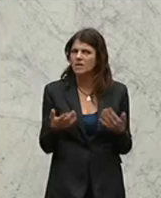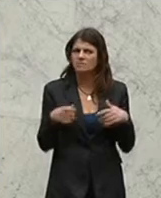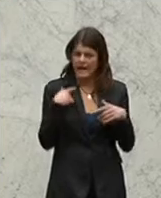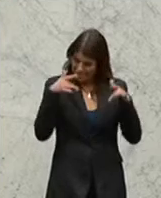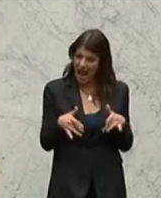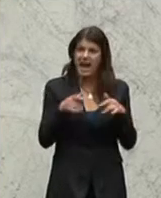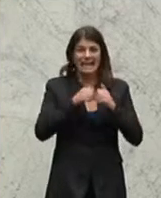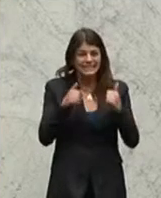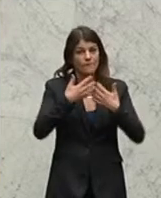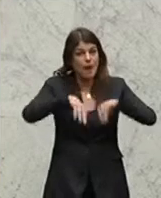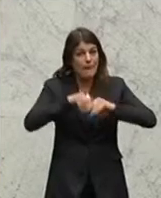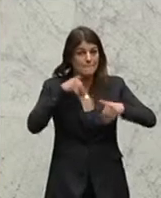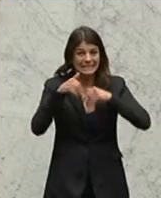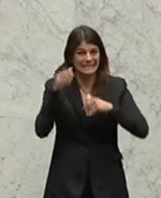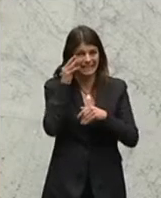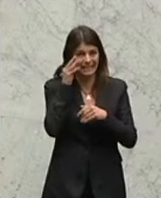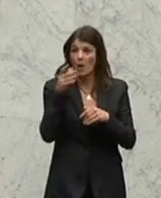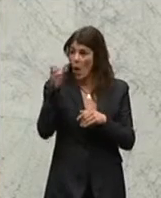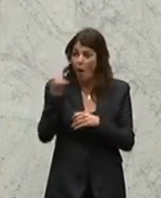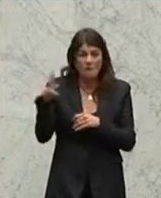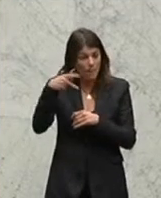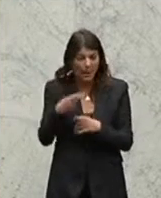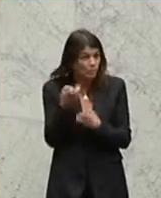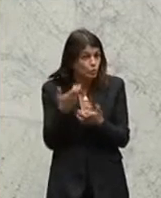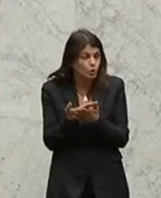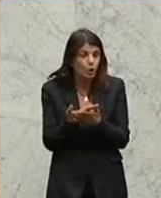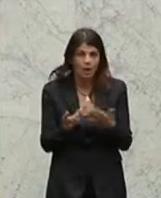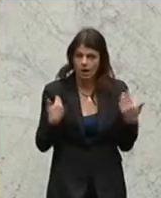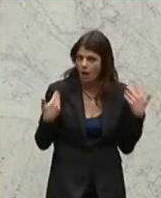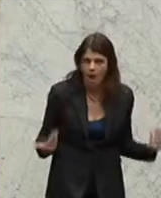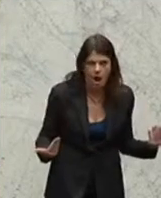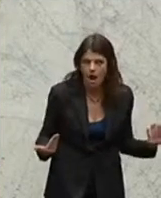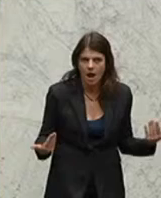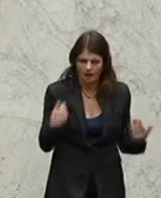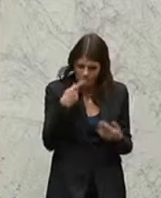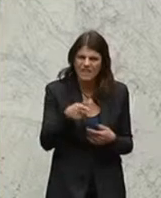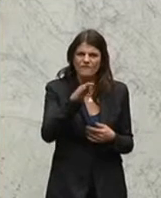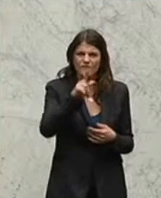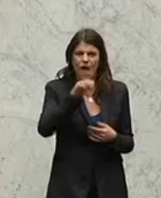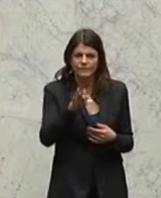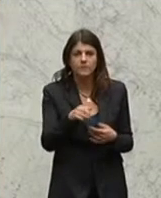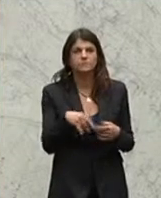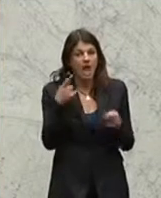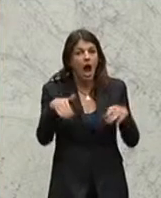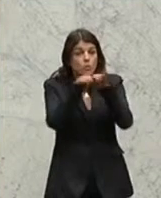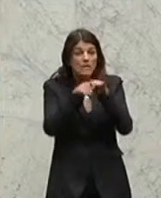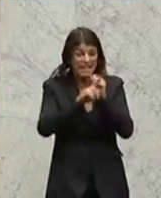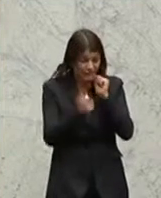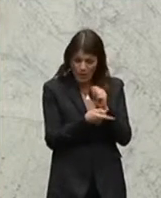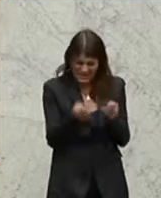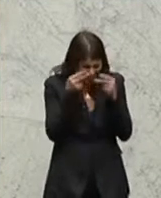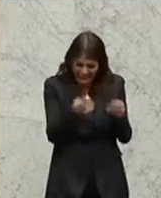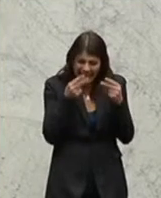Familienministerin, auf Wunsch der ÖVP. Ich würde auch sagen, dass dieser FLAV, dieser Ausgleichsfonds, das